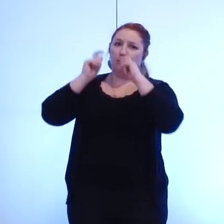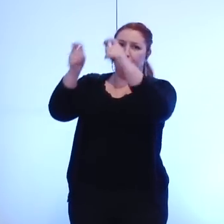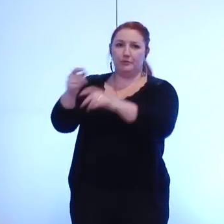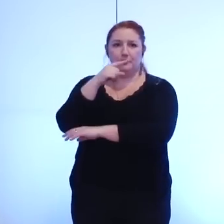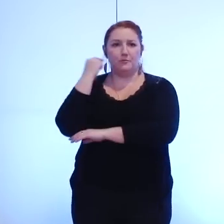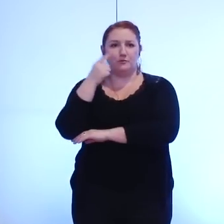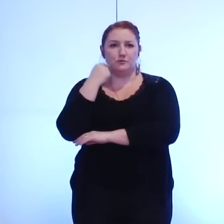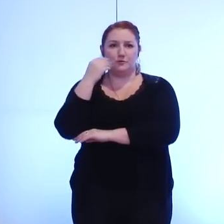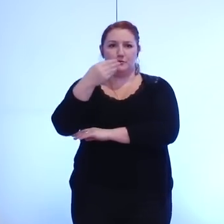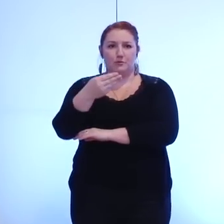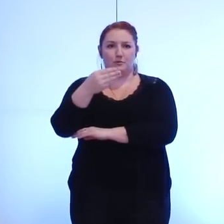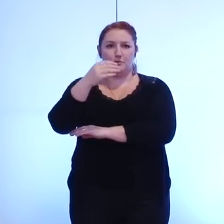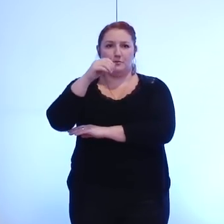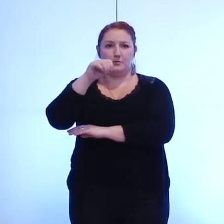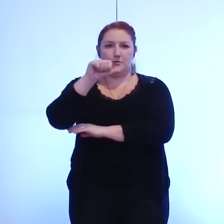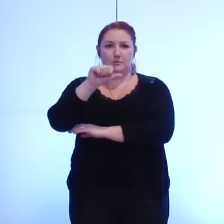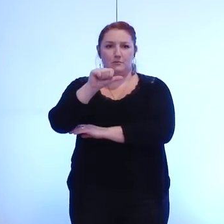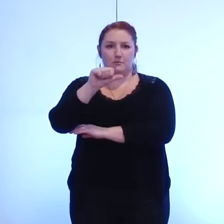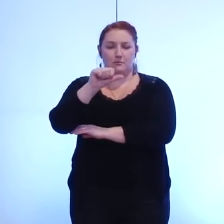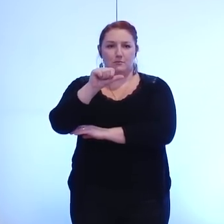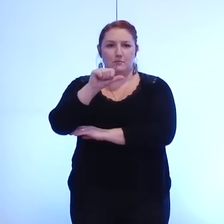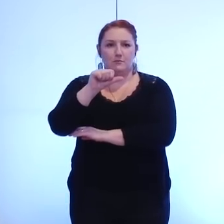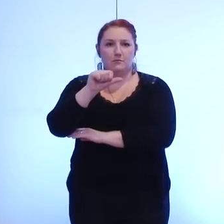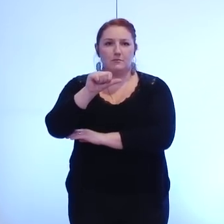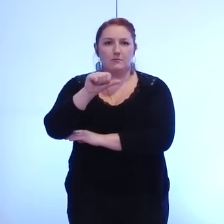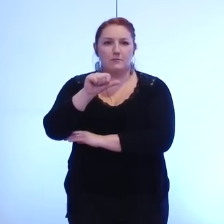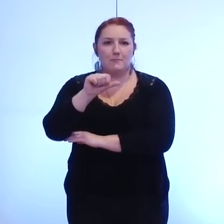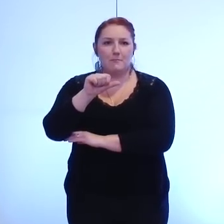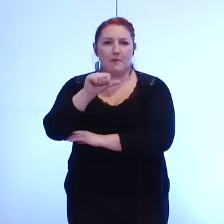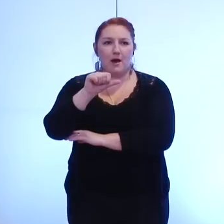Compara Laurence, Carose Emmanuel,